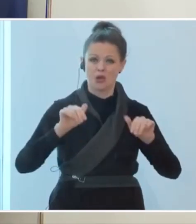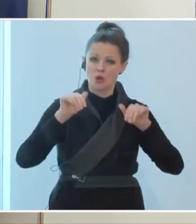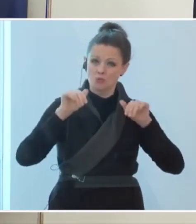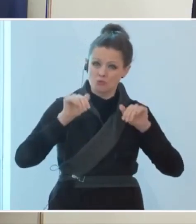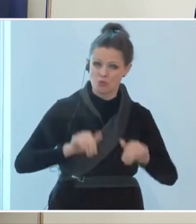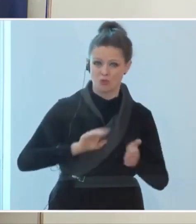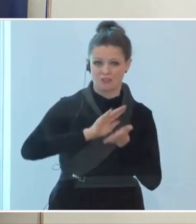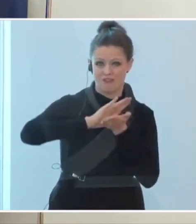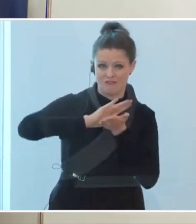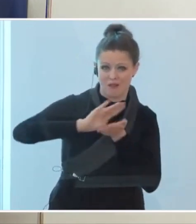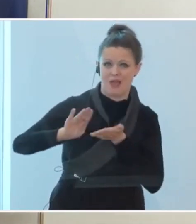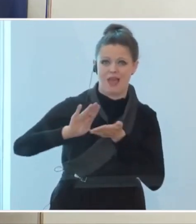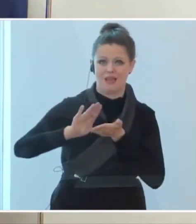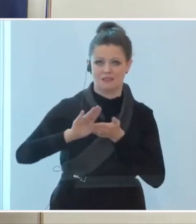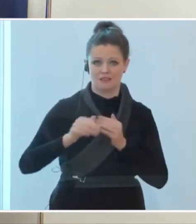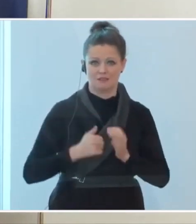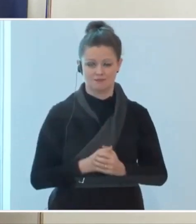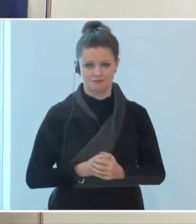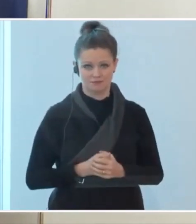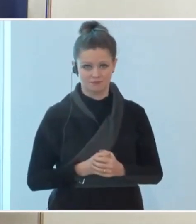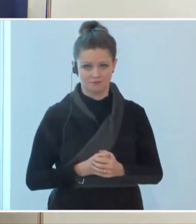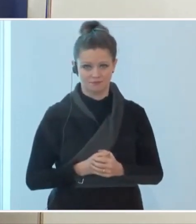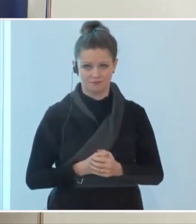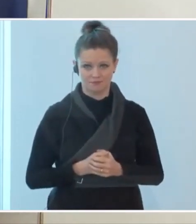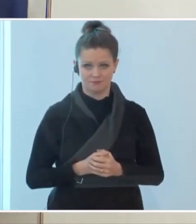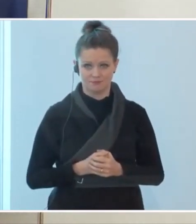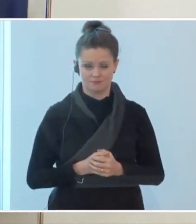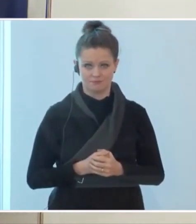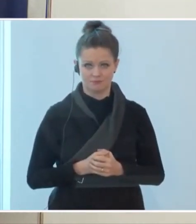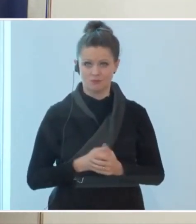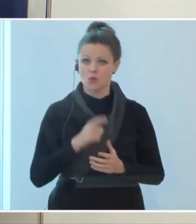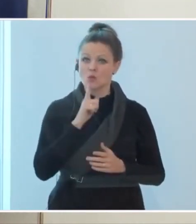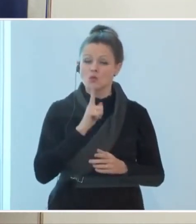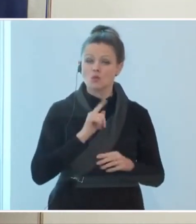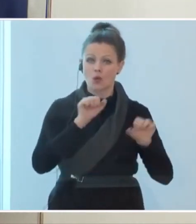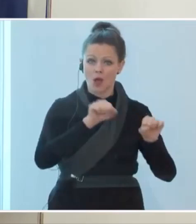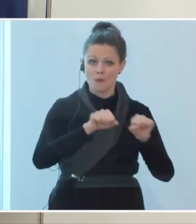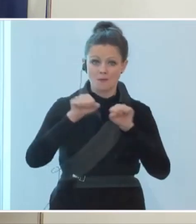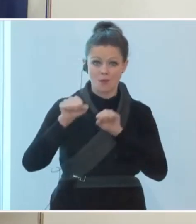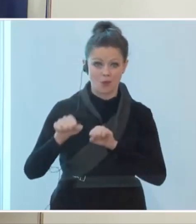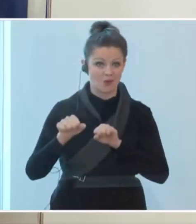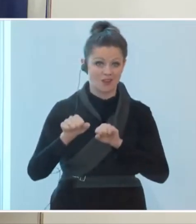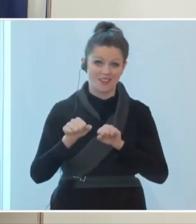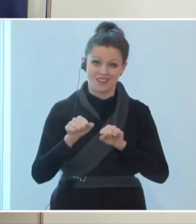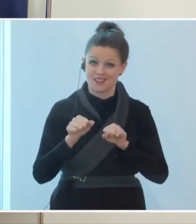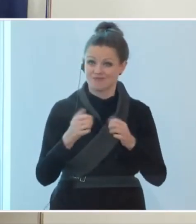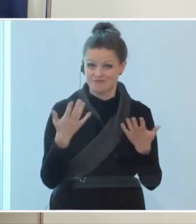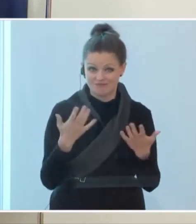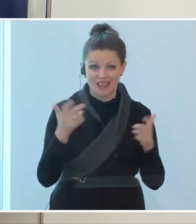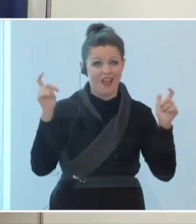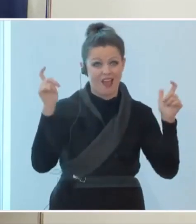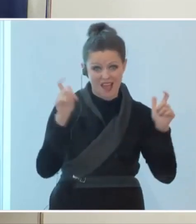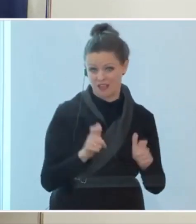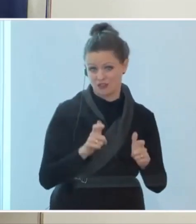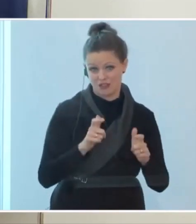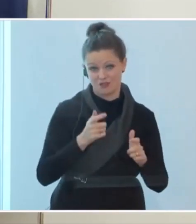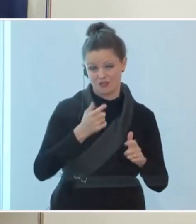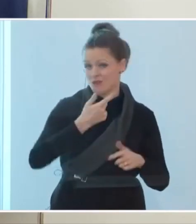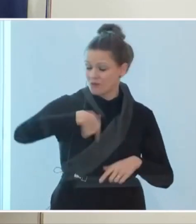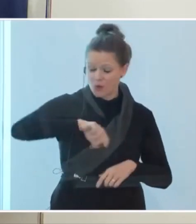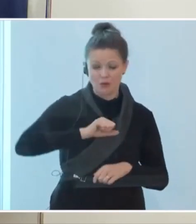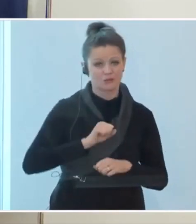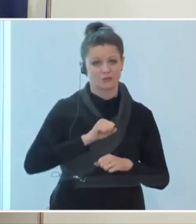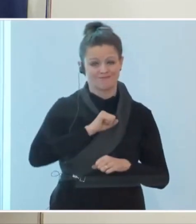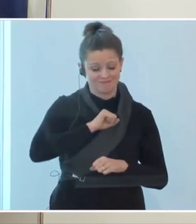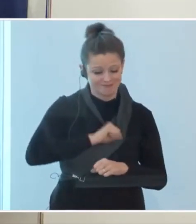Idealfall sogar zu verhindern. Das geht natürlich nur mit Einschränkungen, so schwer uns das allen fällt. Und es